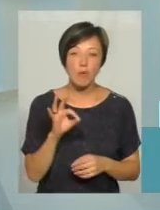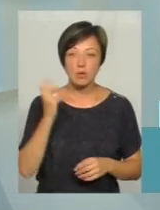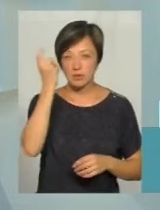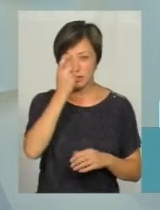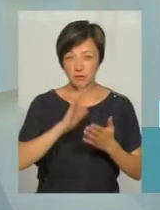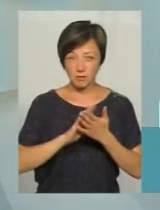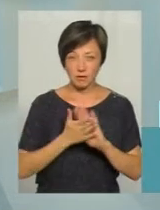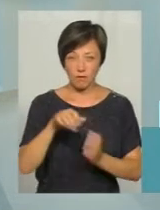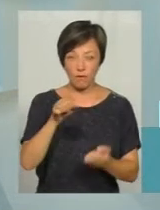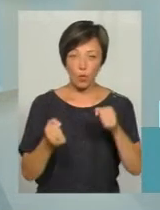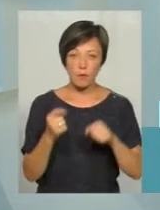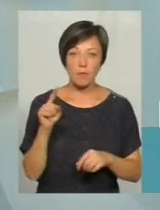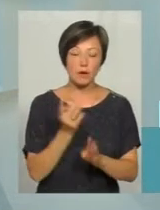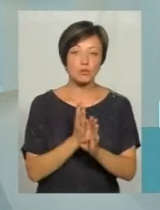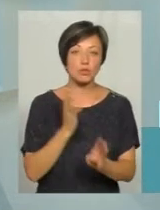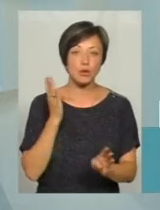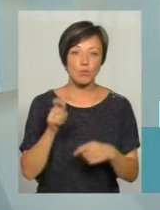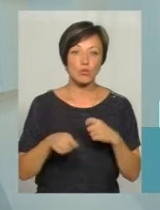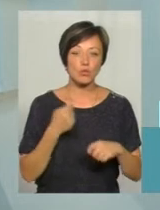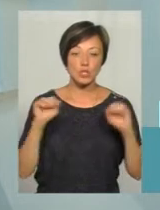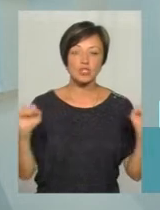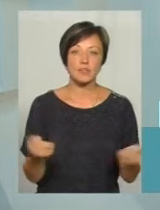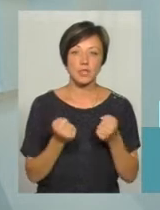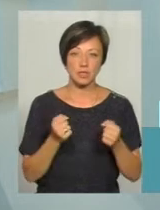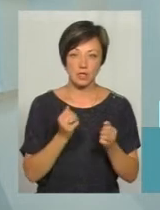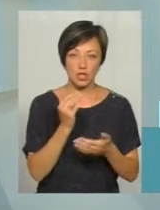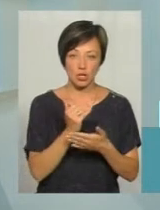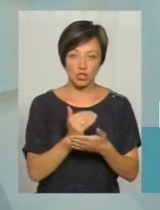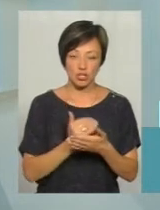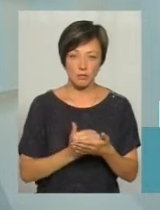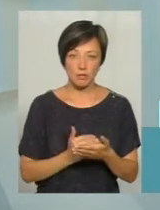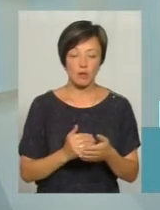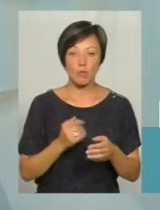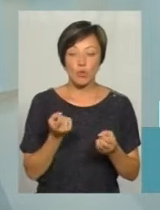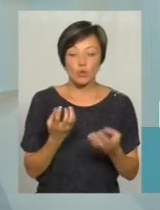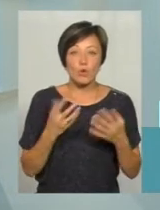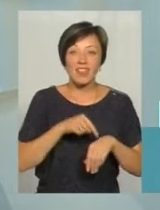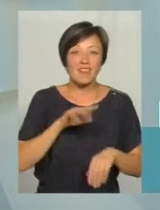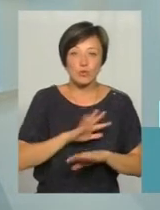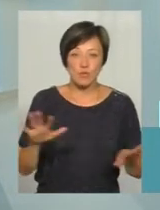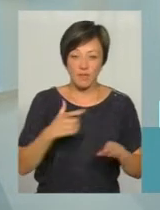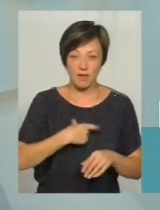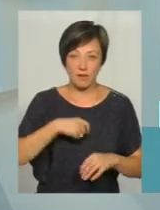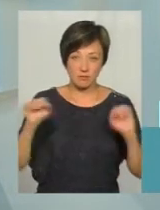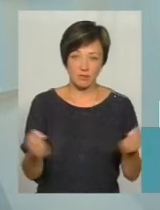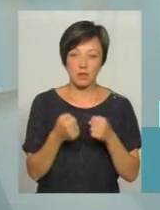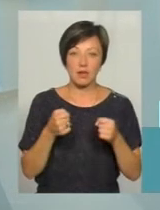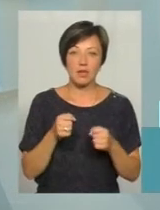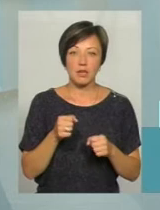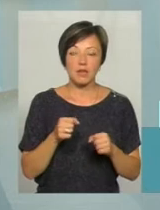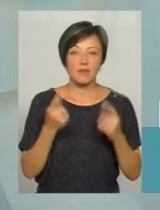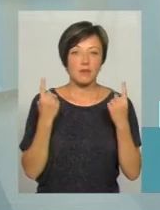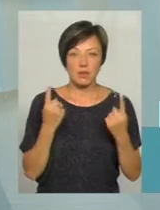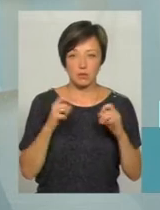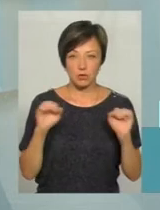стані алкоголи наспійненні, він перш за все порушує швидкісний режим, як показує практика, такий водій просто не відчувають швидкість і їдуть досить